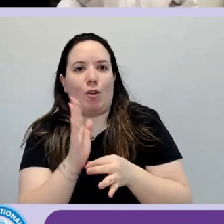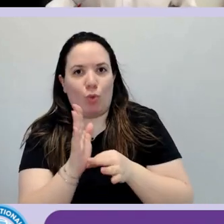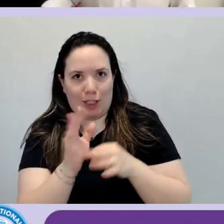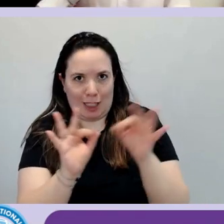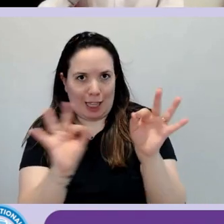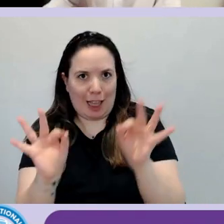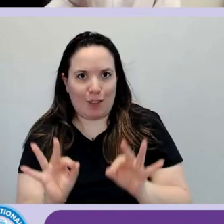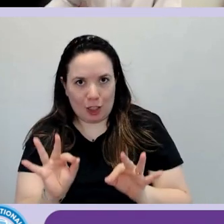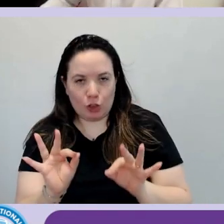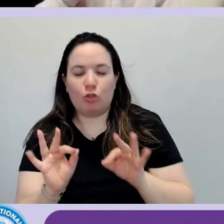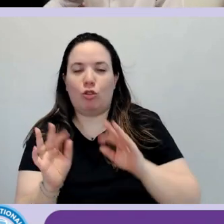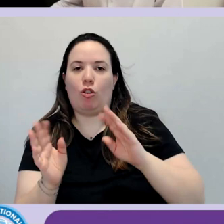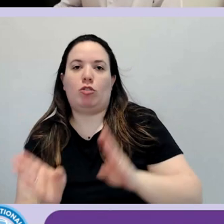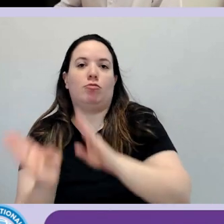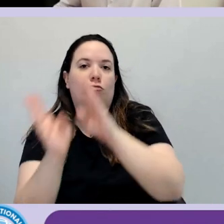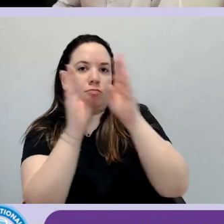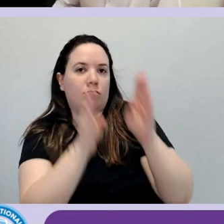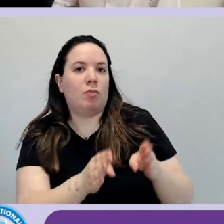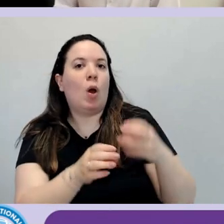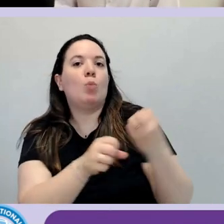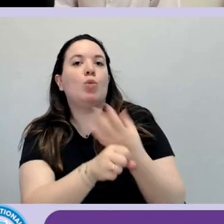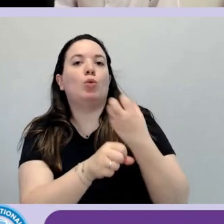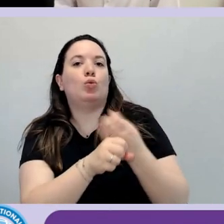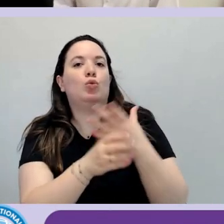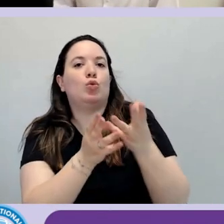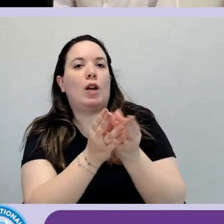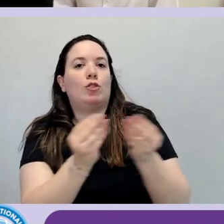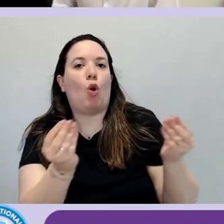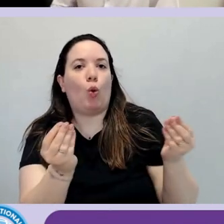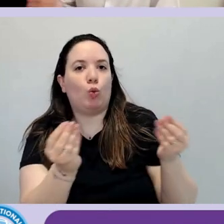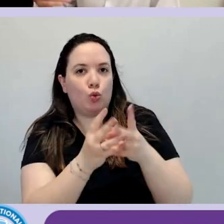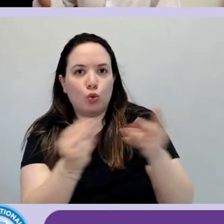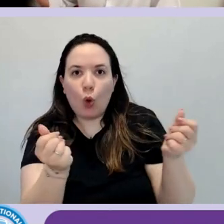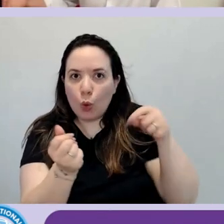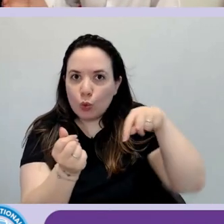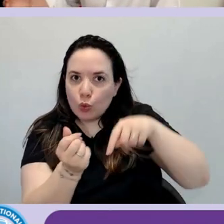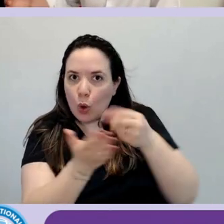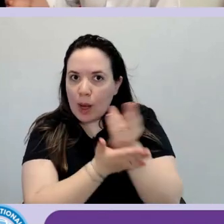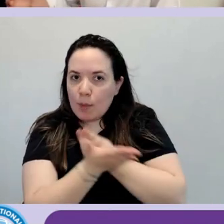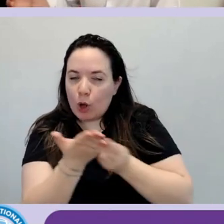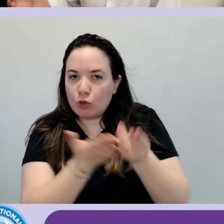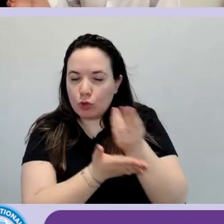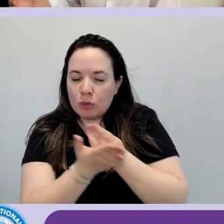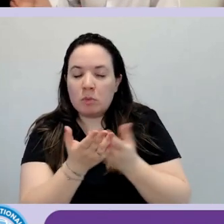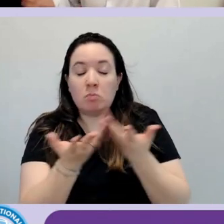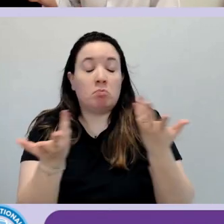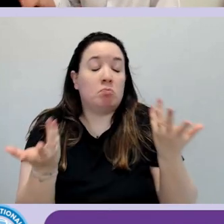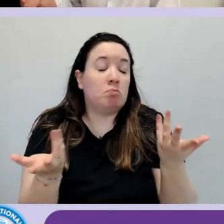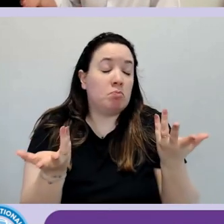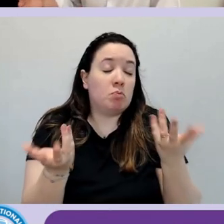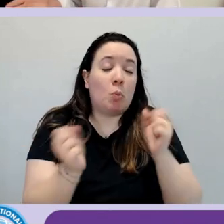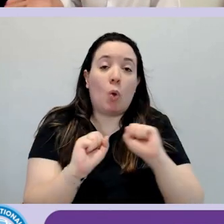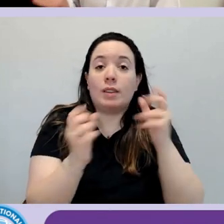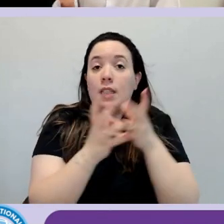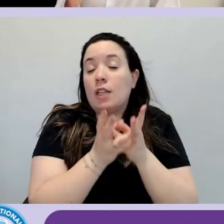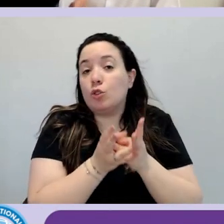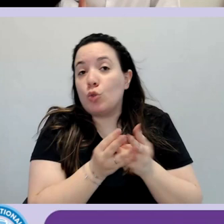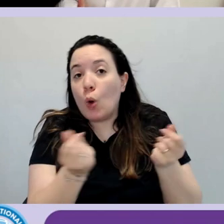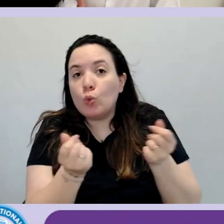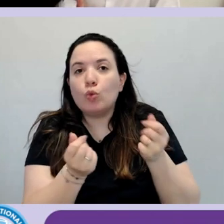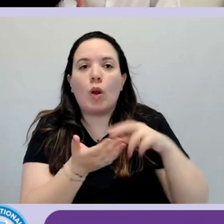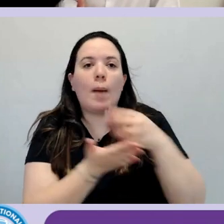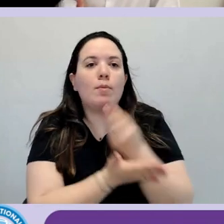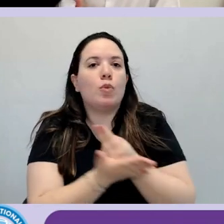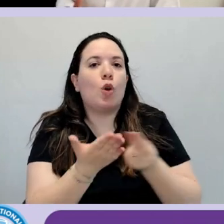'altra fase dove vado a produrre le soluzioni progettuali, che possono essere tanto soluzioni progettuali